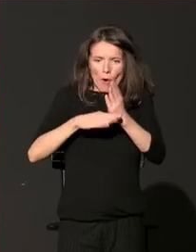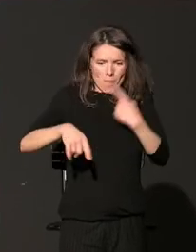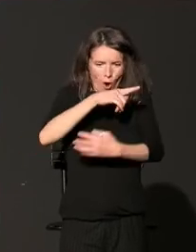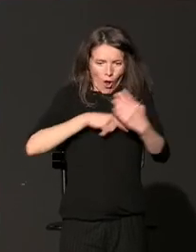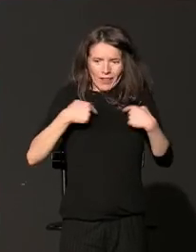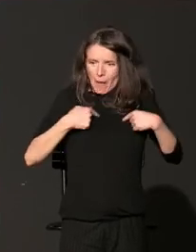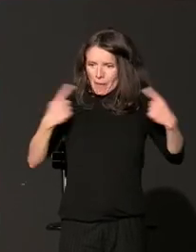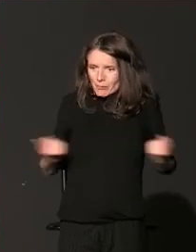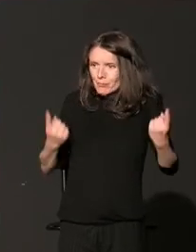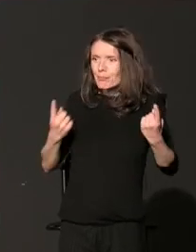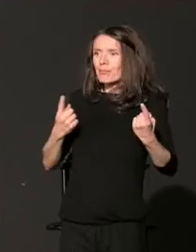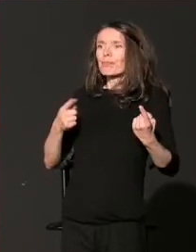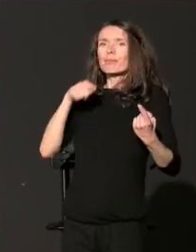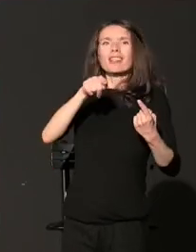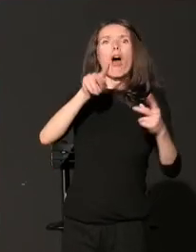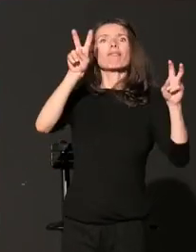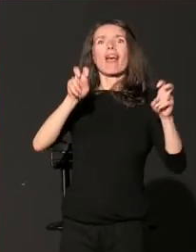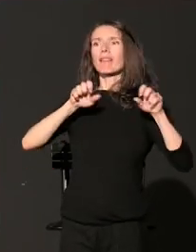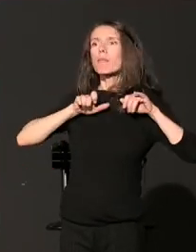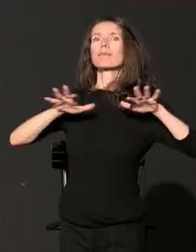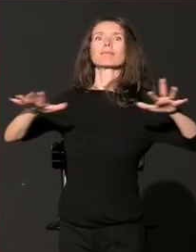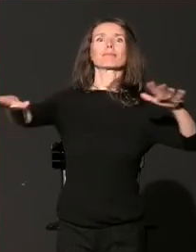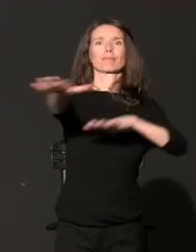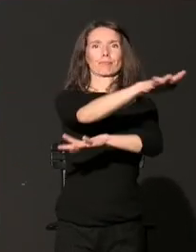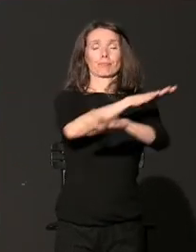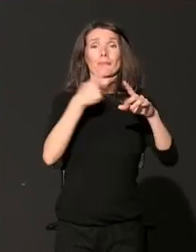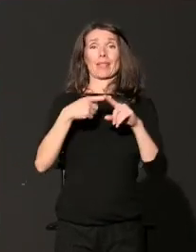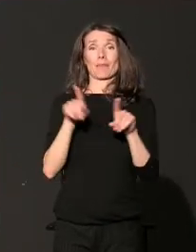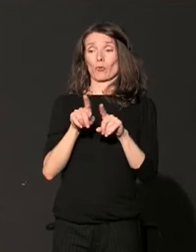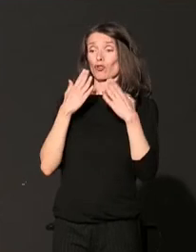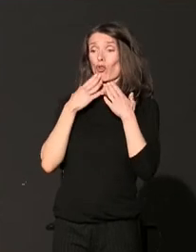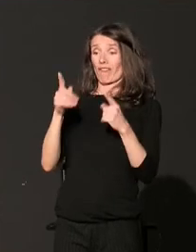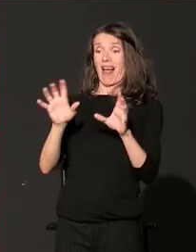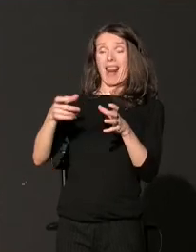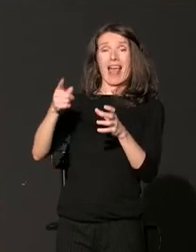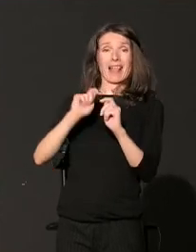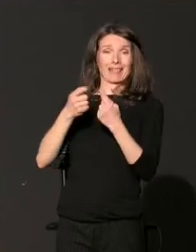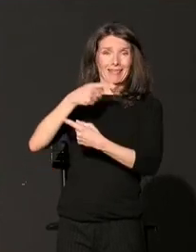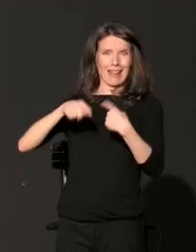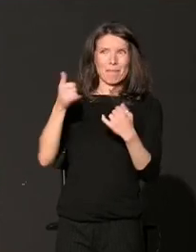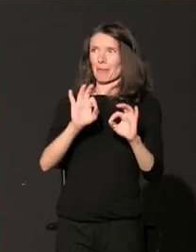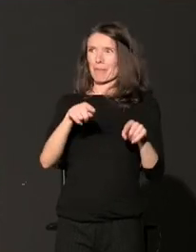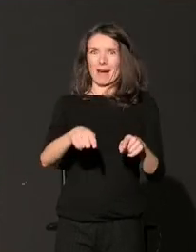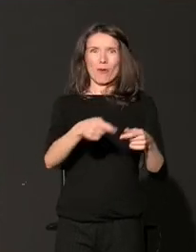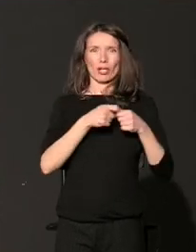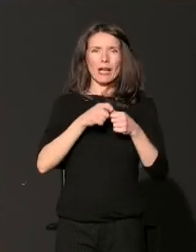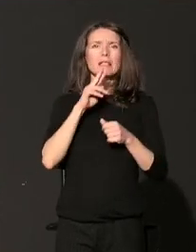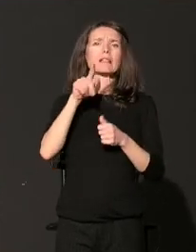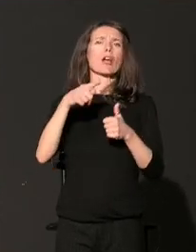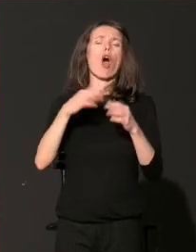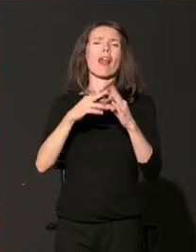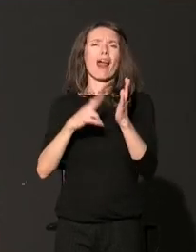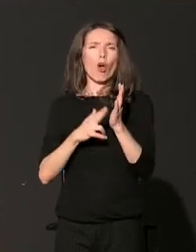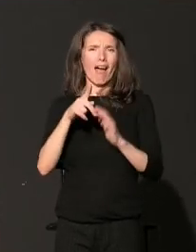Zahvaljujem se i timu koji je pripremio ovu konferenciju na čelu sa Anom Novaković iz Traga i svim drugim